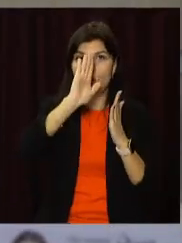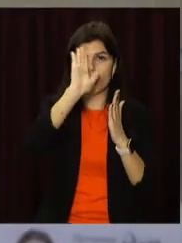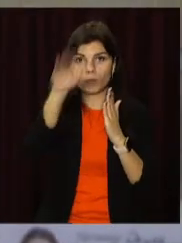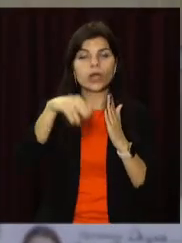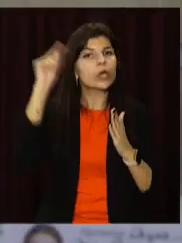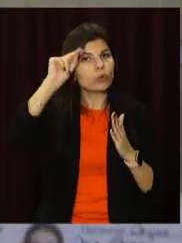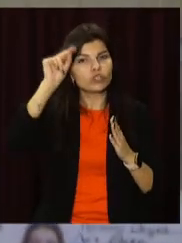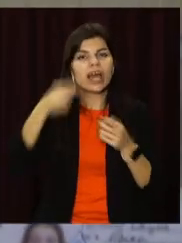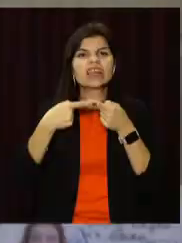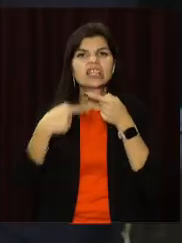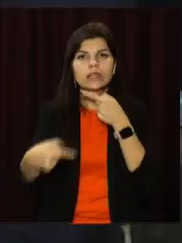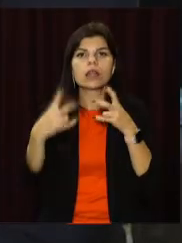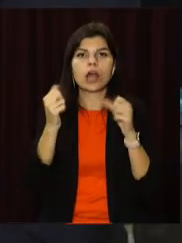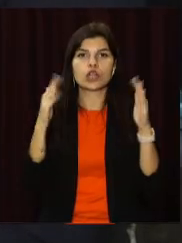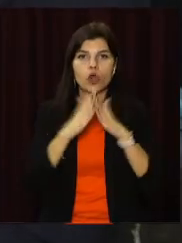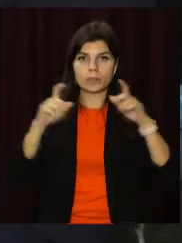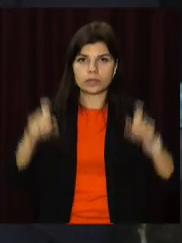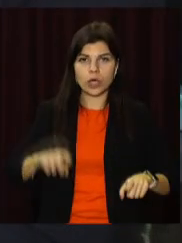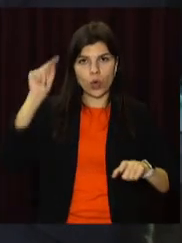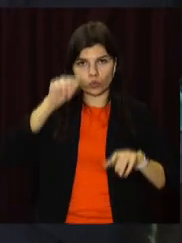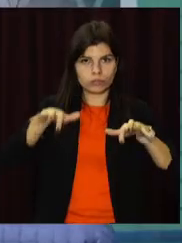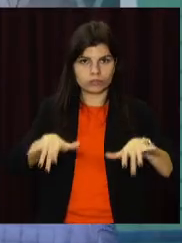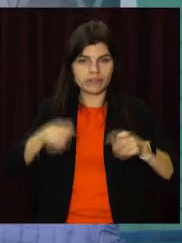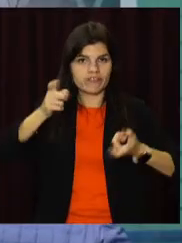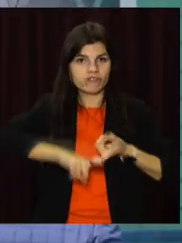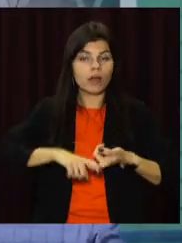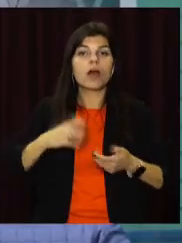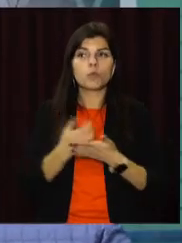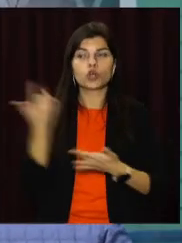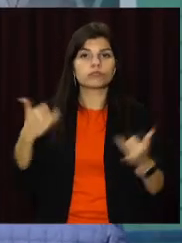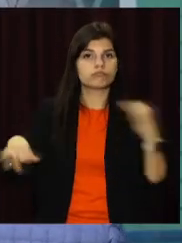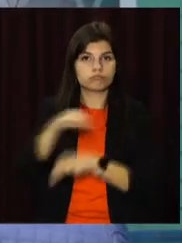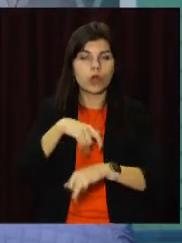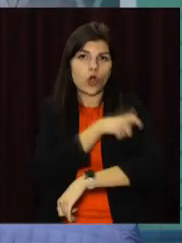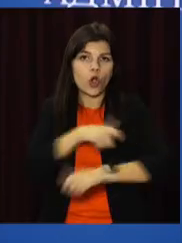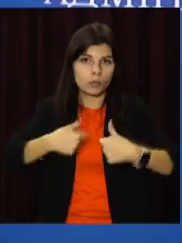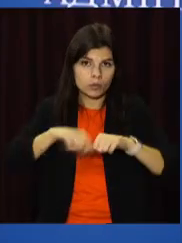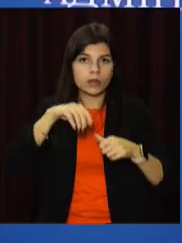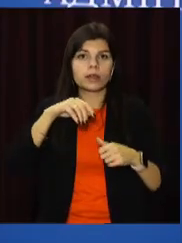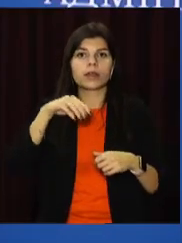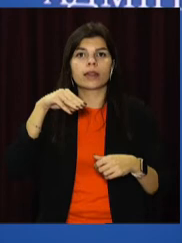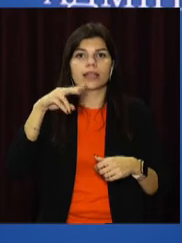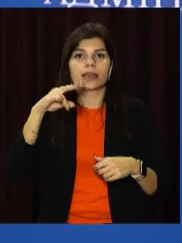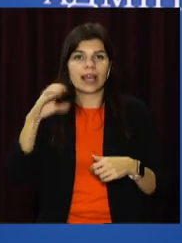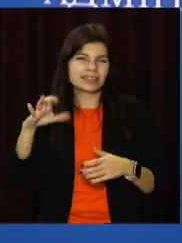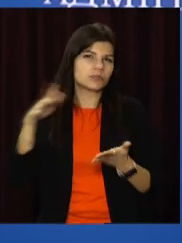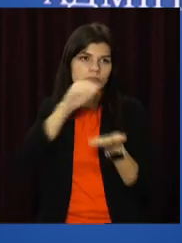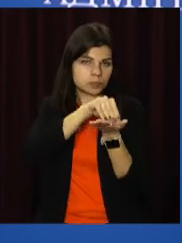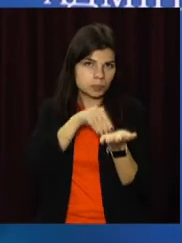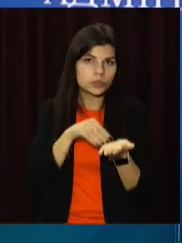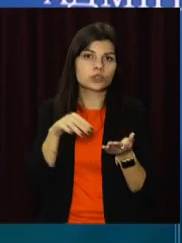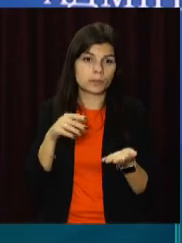дистанційно. Тепер відповідні рішення мають ухвалити місцеві комісії ТЕП і НС. Можете розуміти, що